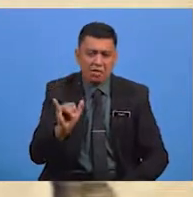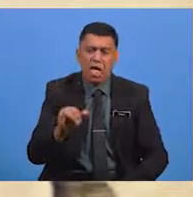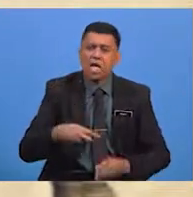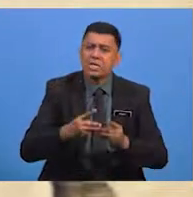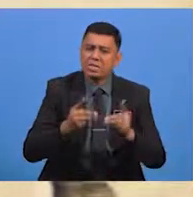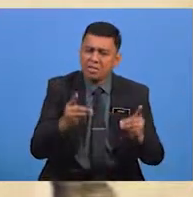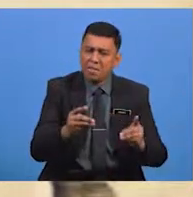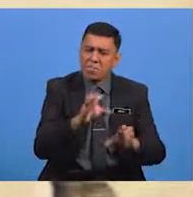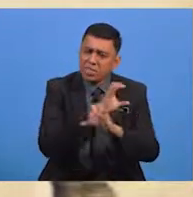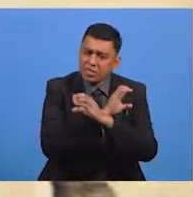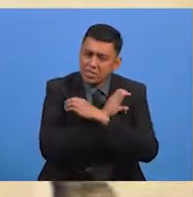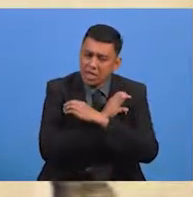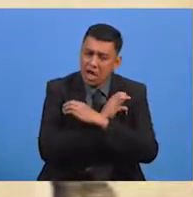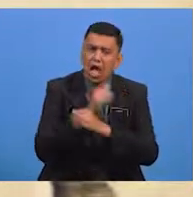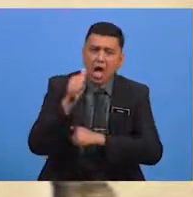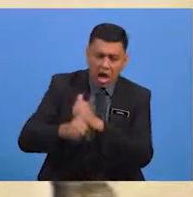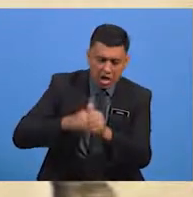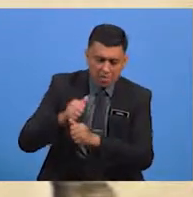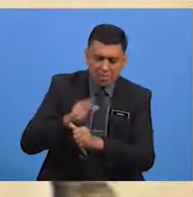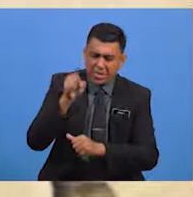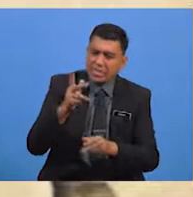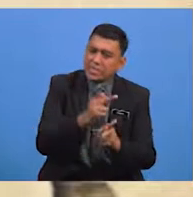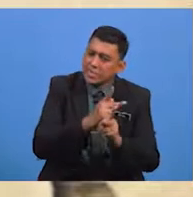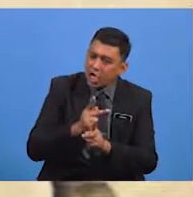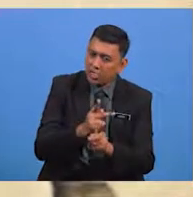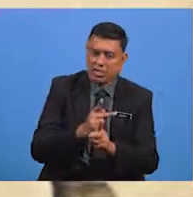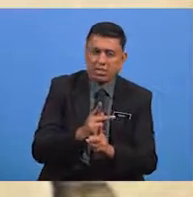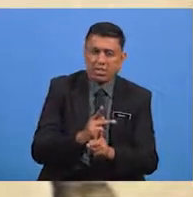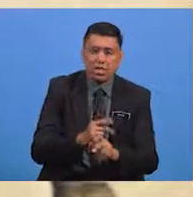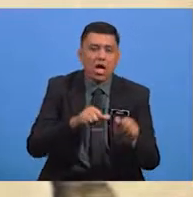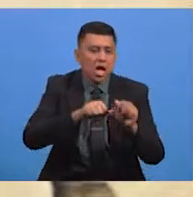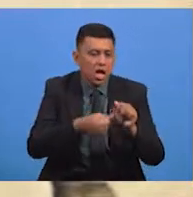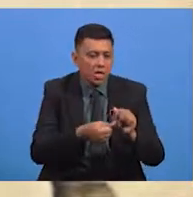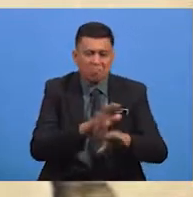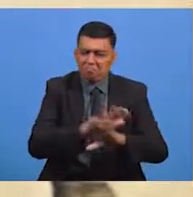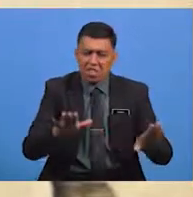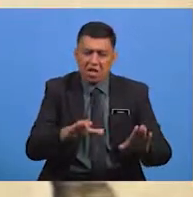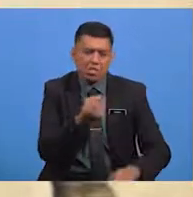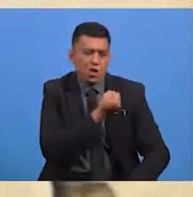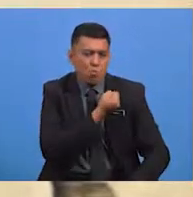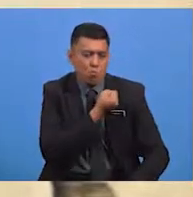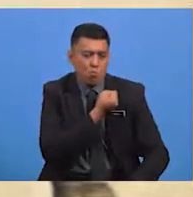Tentang adab Yang harus Dijaga Agar Mereka Tidak Dan boleh